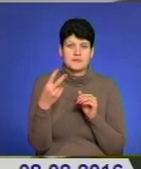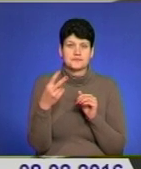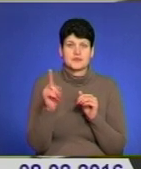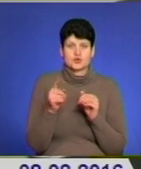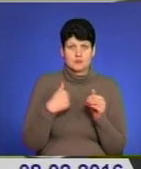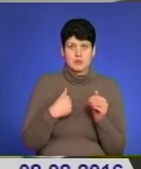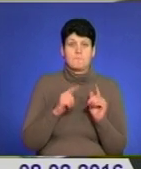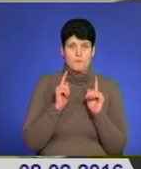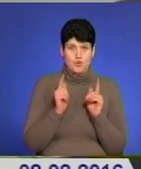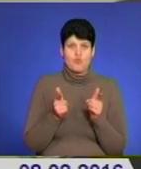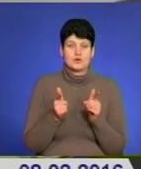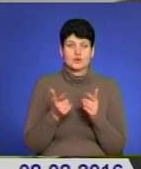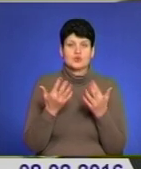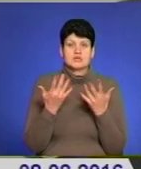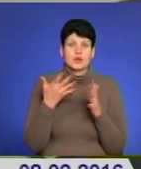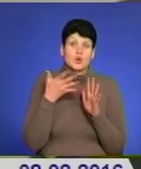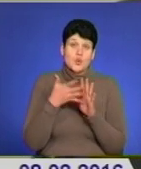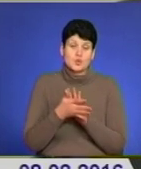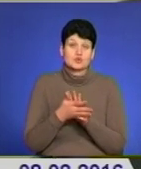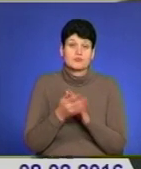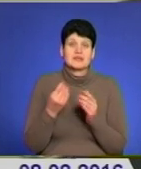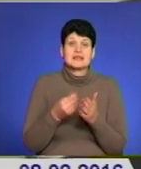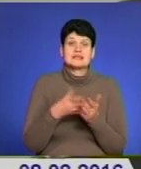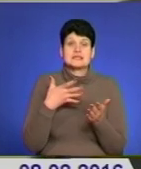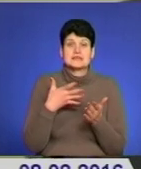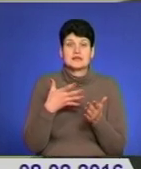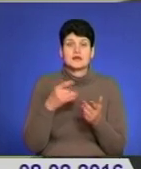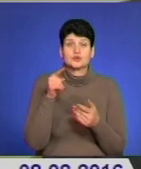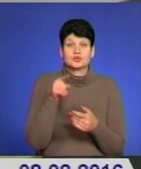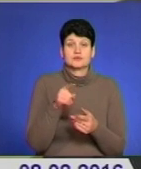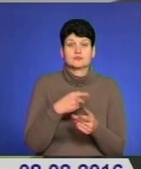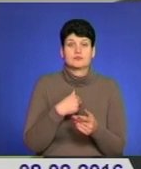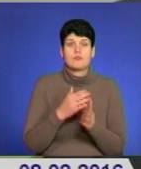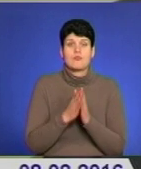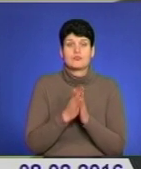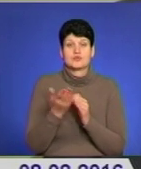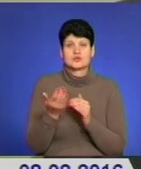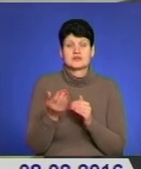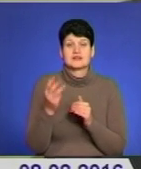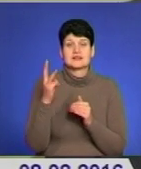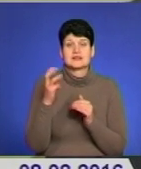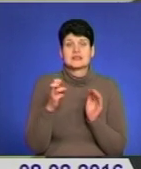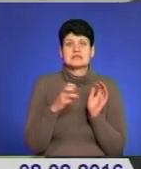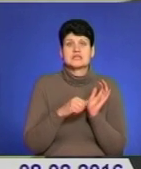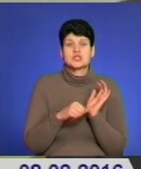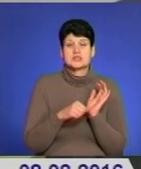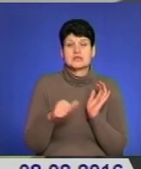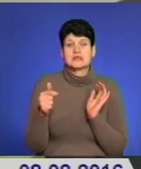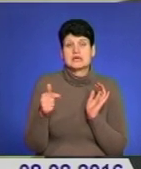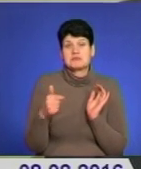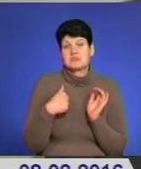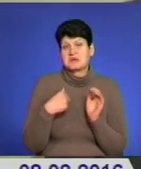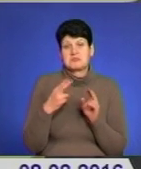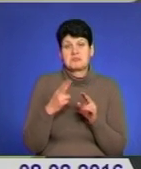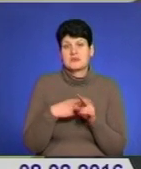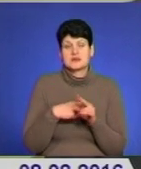що ми погодилися, оскільки розуміли, що ціна винагороду, яку він просив, достатньо і мала – 360 гривень. Ми без